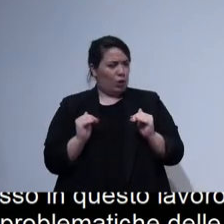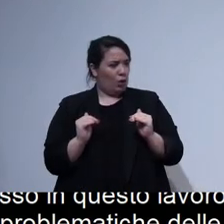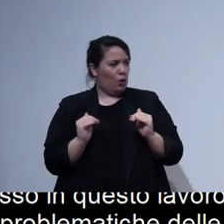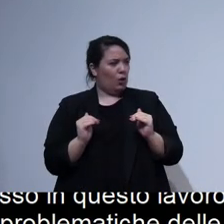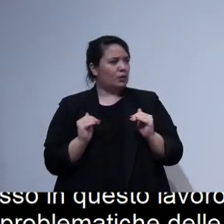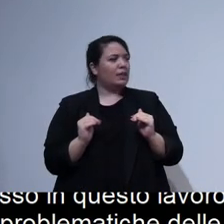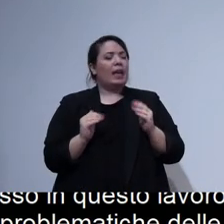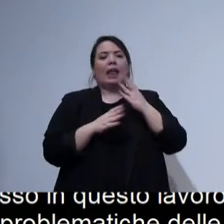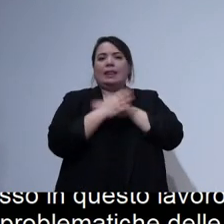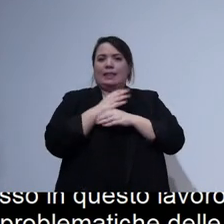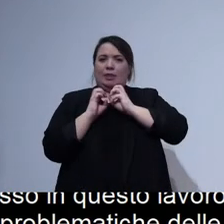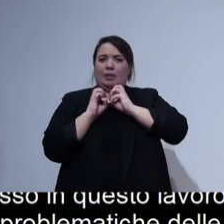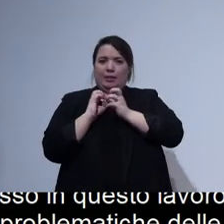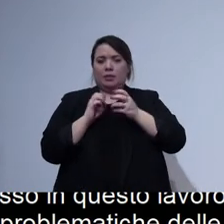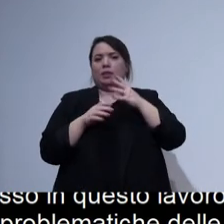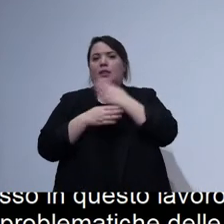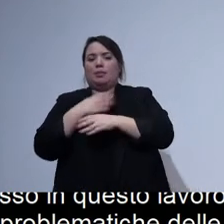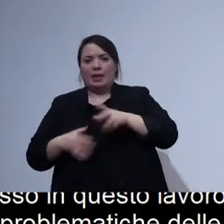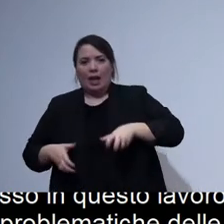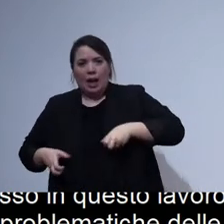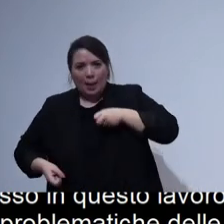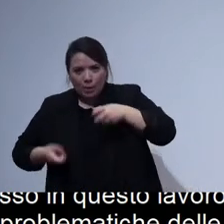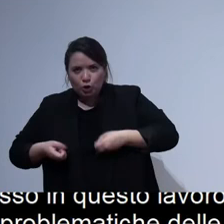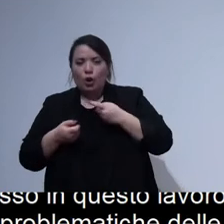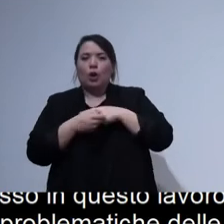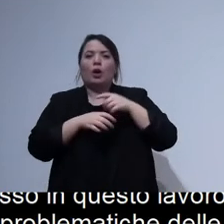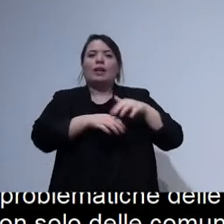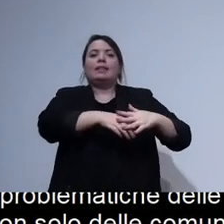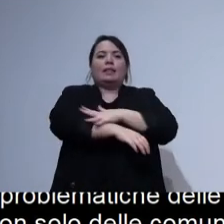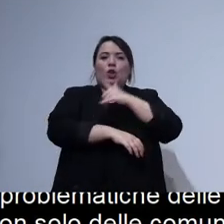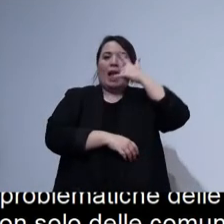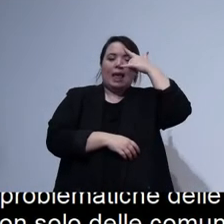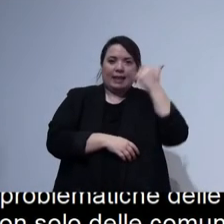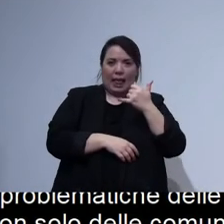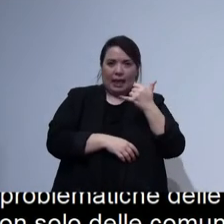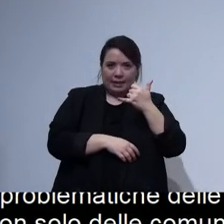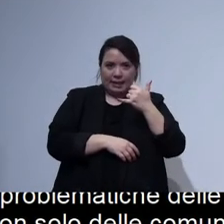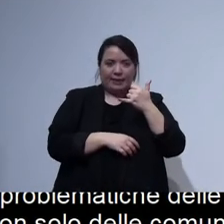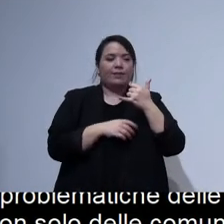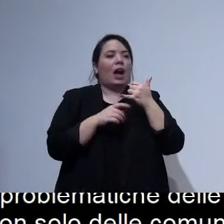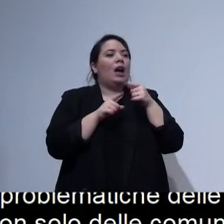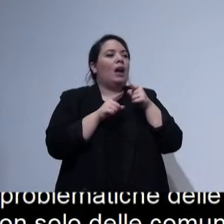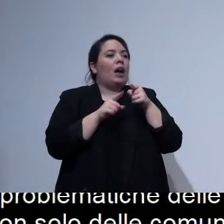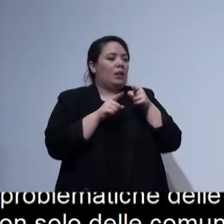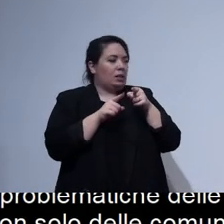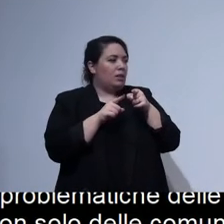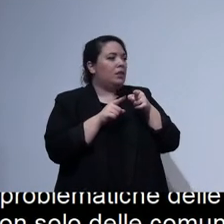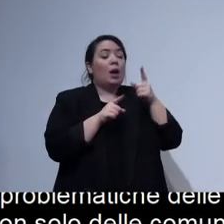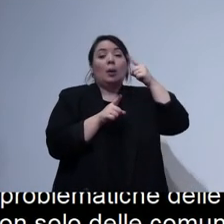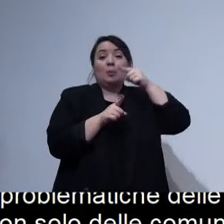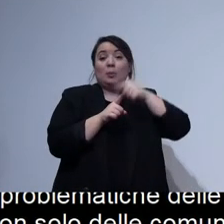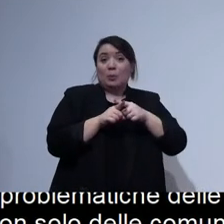disabilità quindi motoria sensoriale intellettiva e abbiamo cercato di